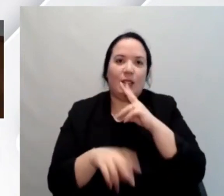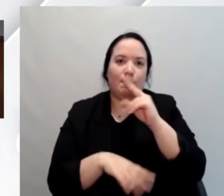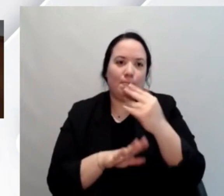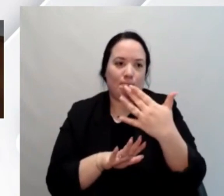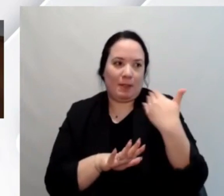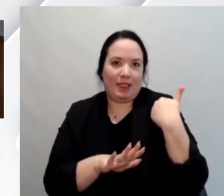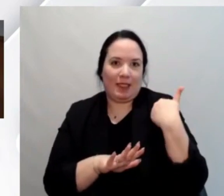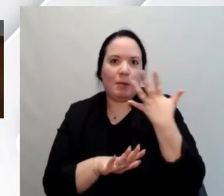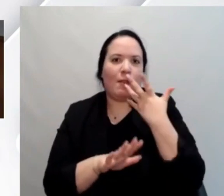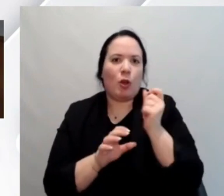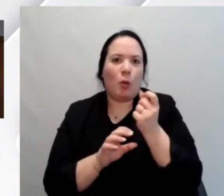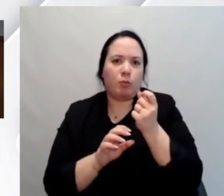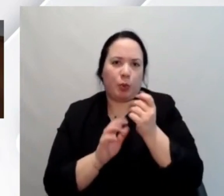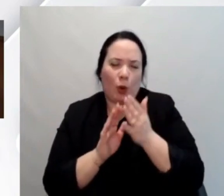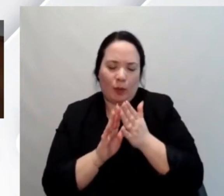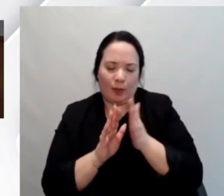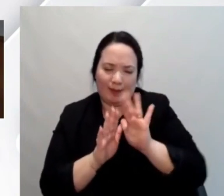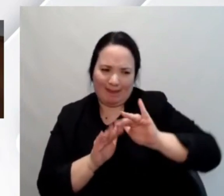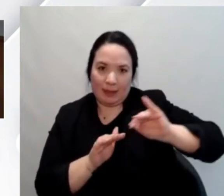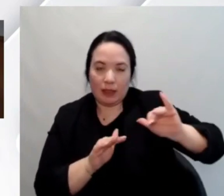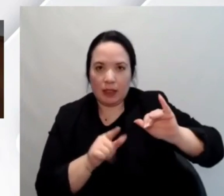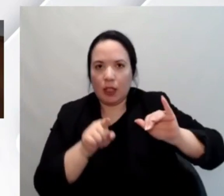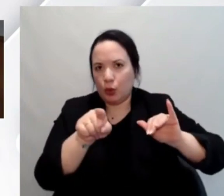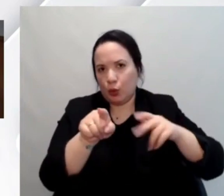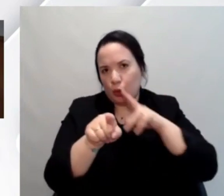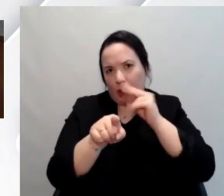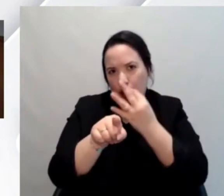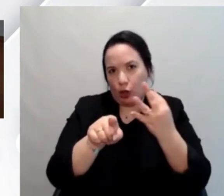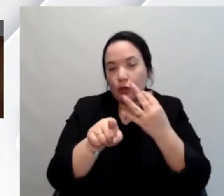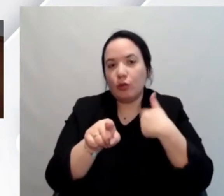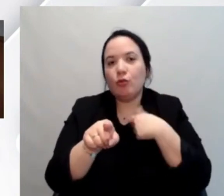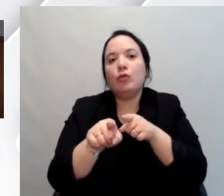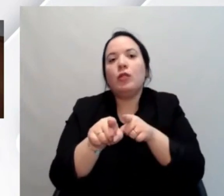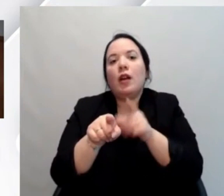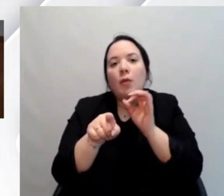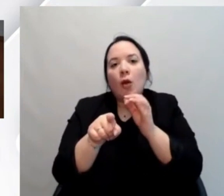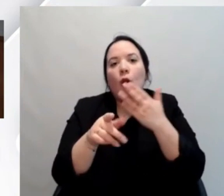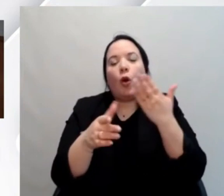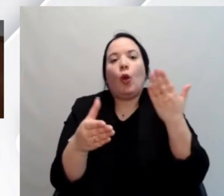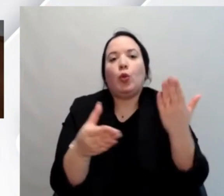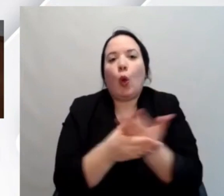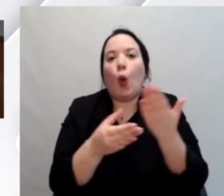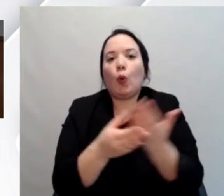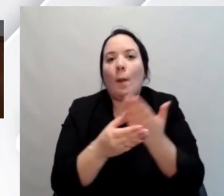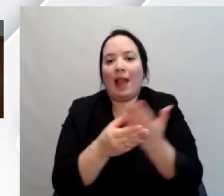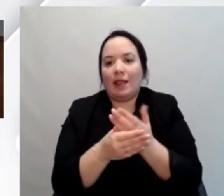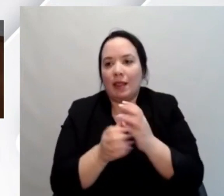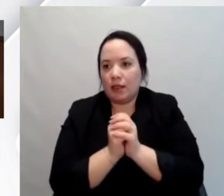criticità enorme alla quale tu hai già accennato ed è quella della documentazione quindi la